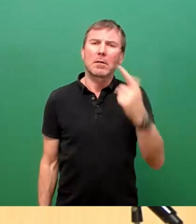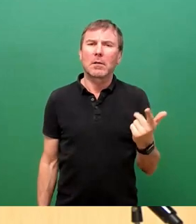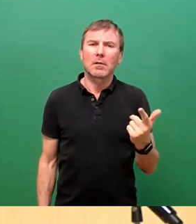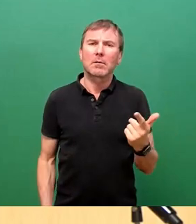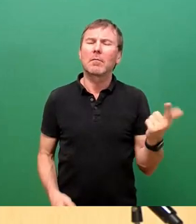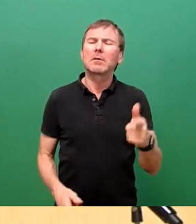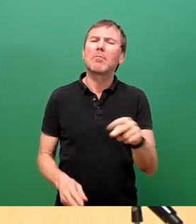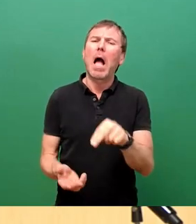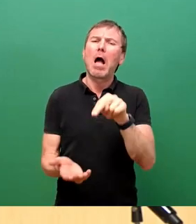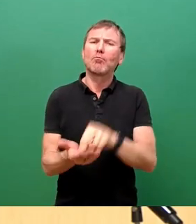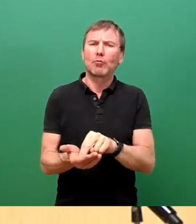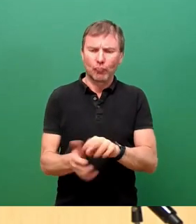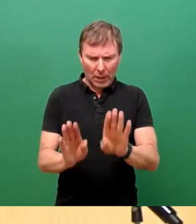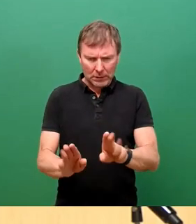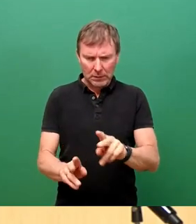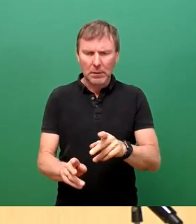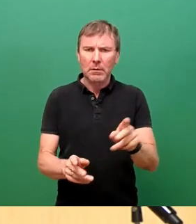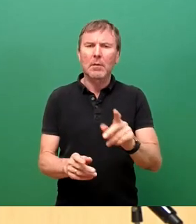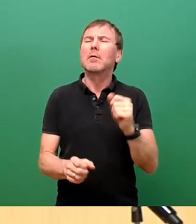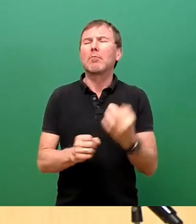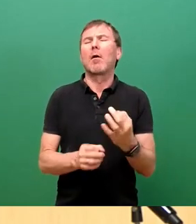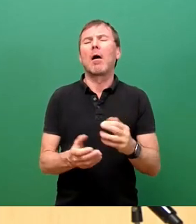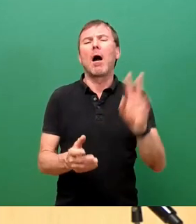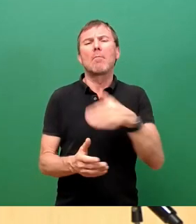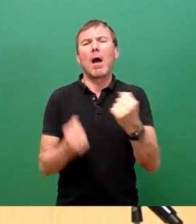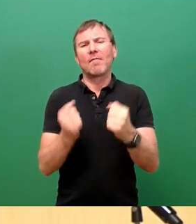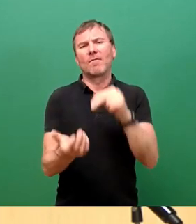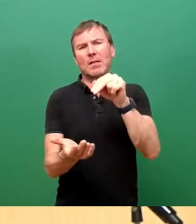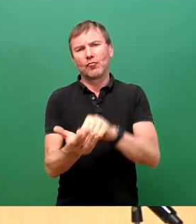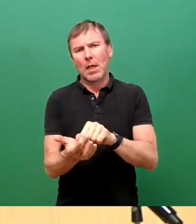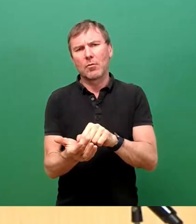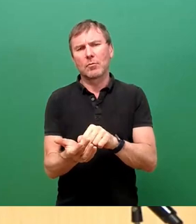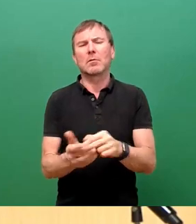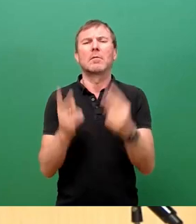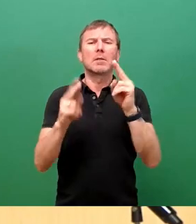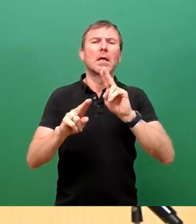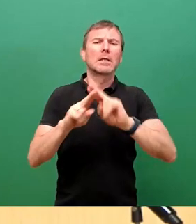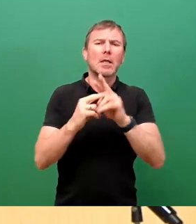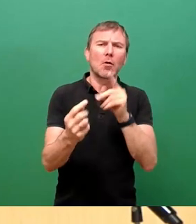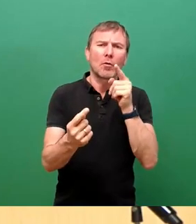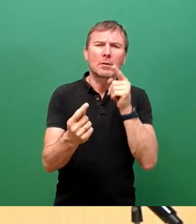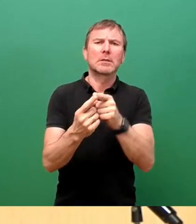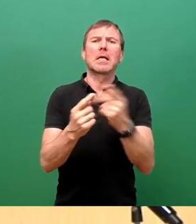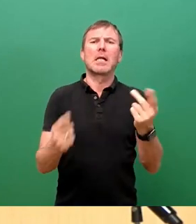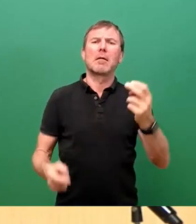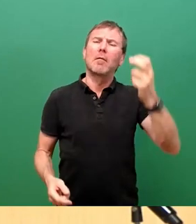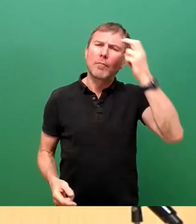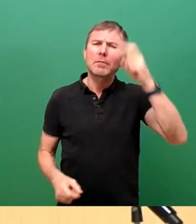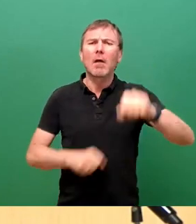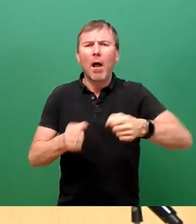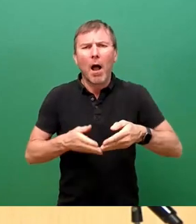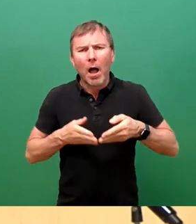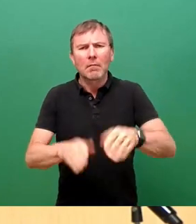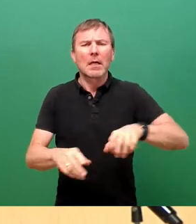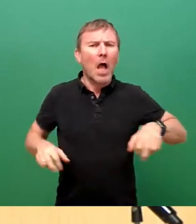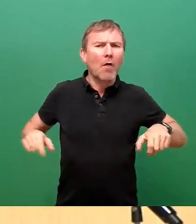Bestandssanierung eine Planfeststellung erforderlich. Und es werden wichtige Sanierungsziele, wie beispielsweise ein gescheiter Rad- und Fußweg, nicht erreicht und auch das